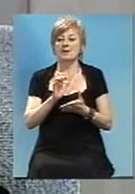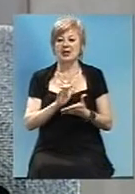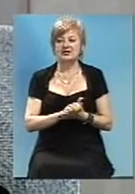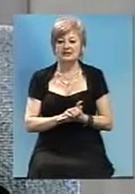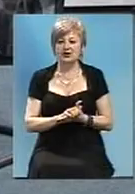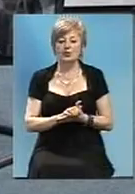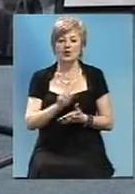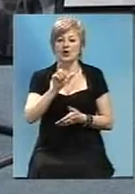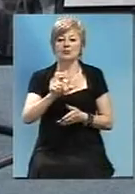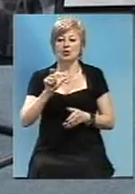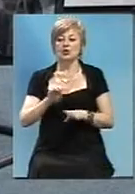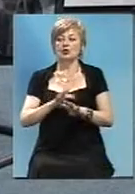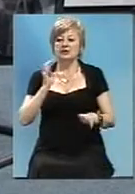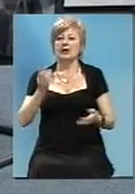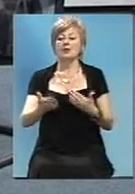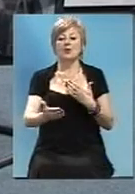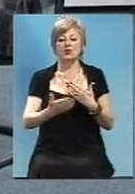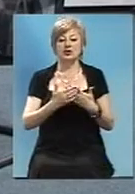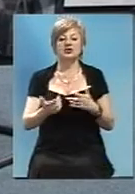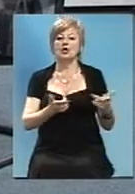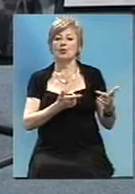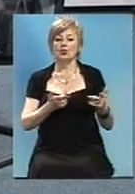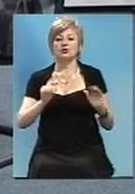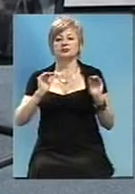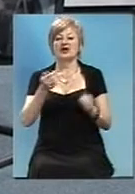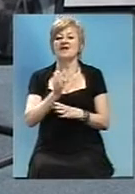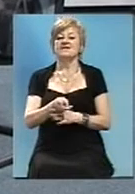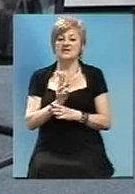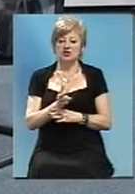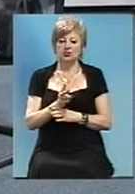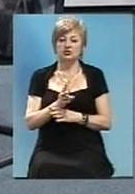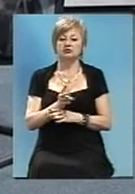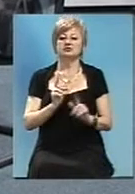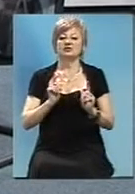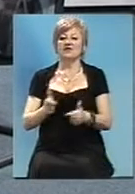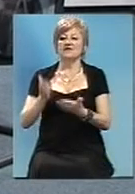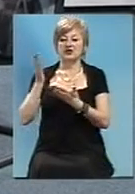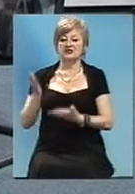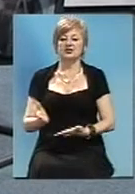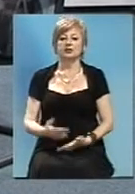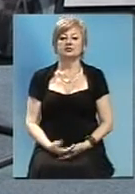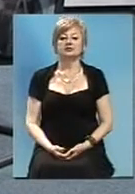аудиторію з вами ближче, підготували невеличкий відеоматеріал «Візитка» про Андрія Івко.